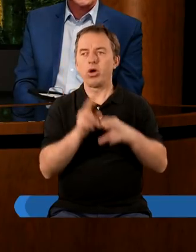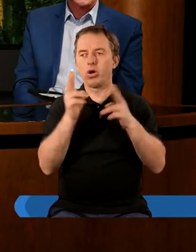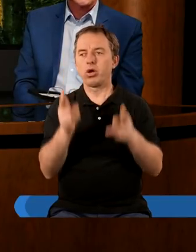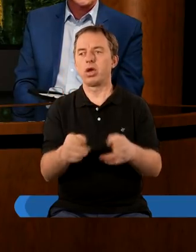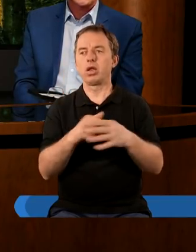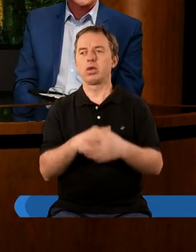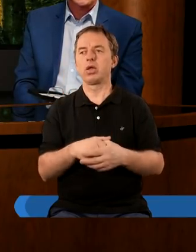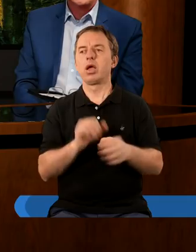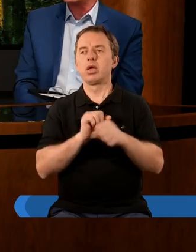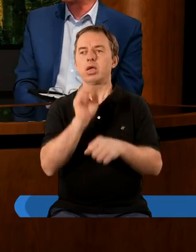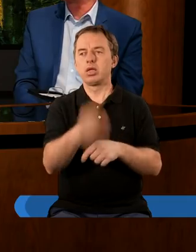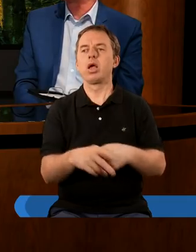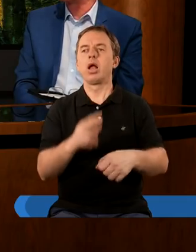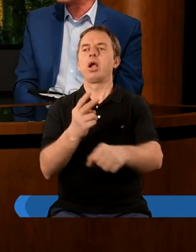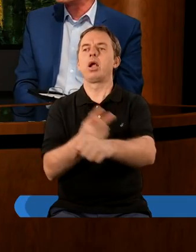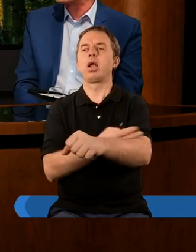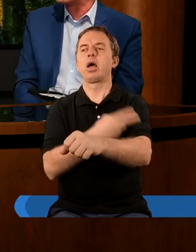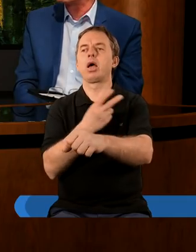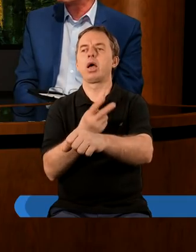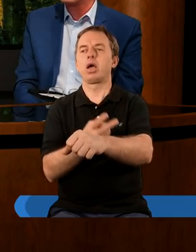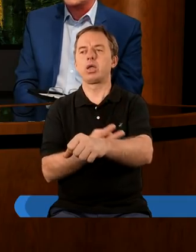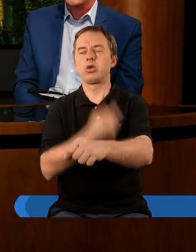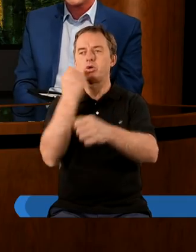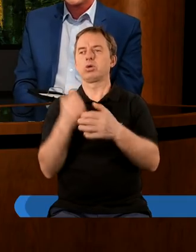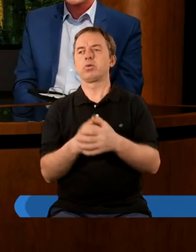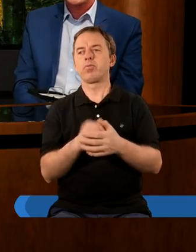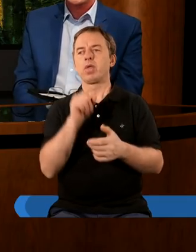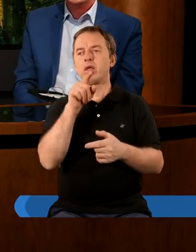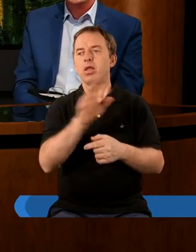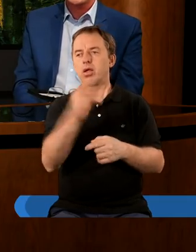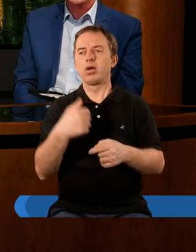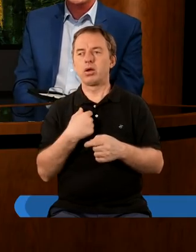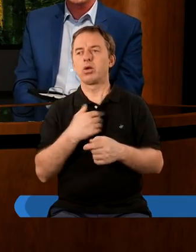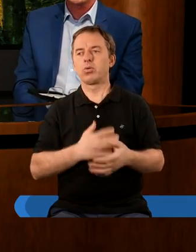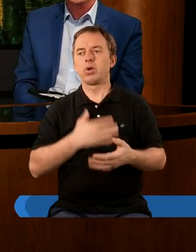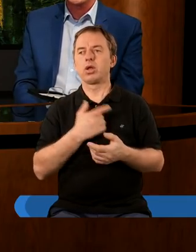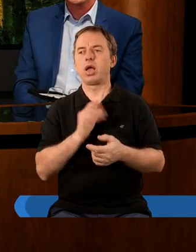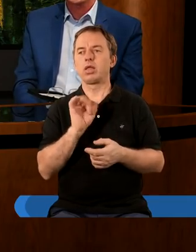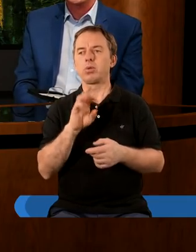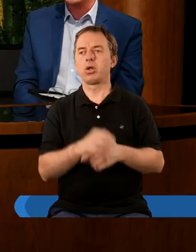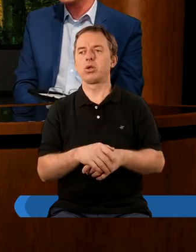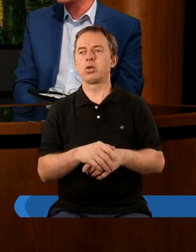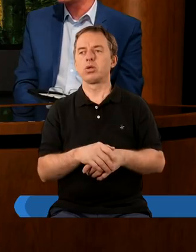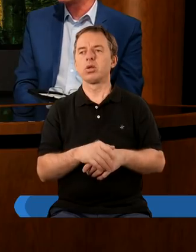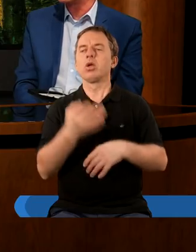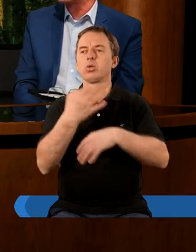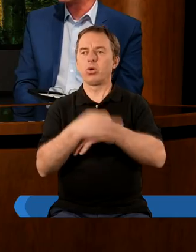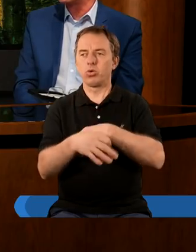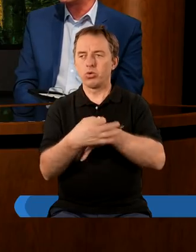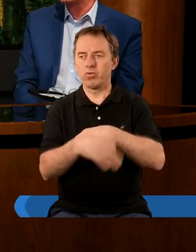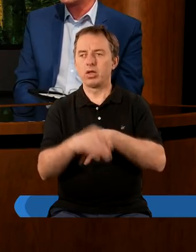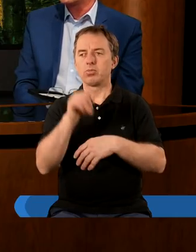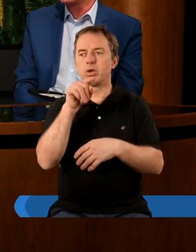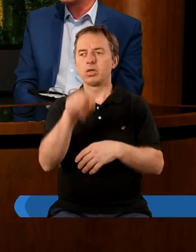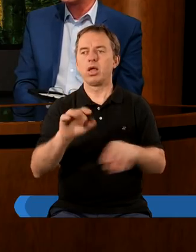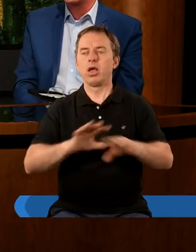określeniem jest ta letniość jest taka zadziwiająca amplituda tak studiowaliśmy